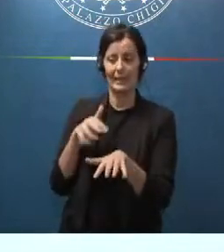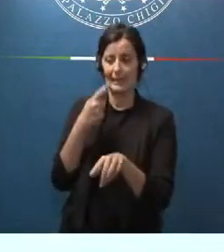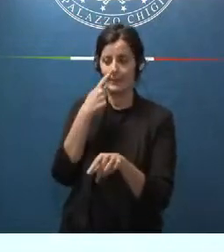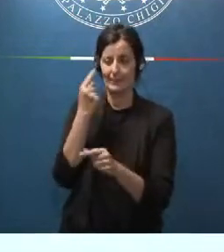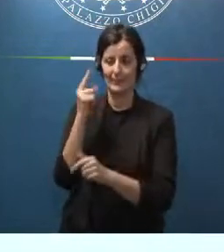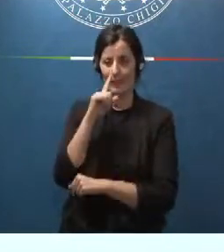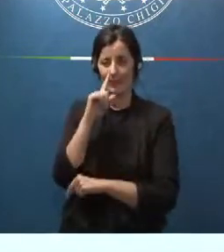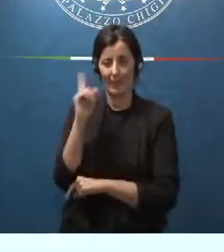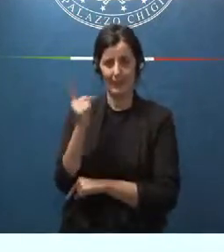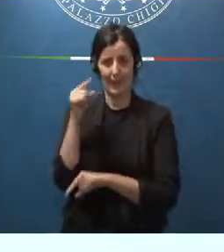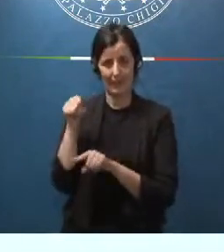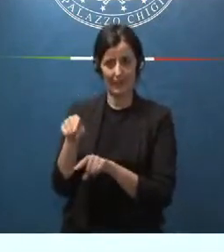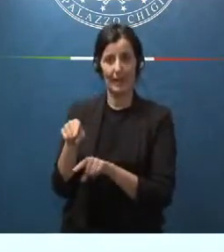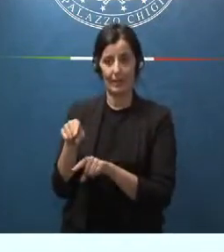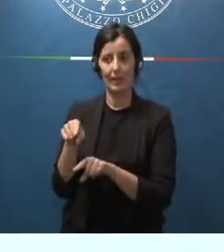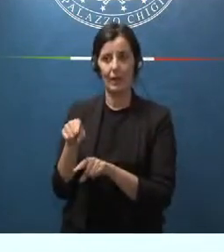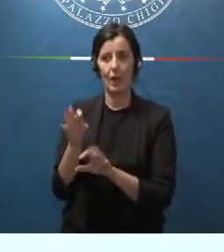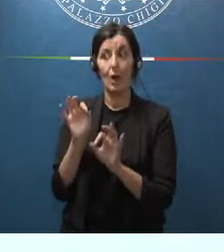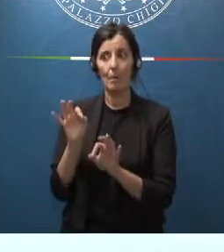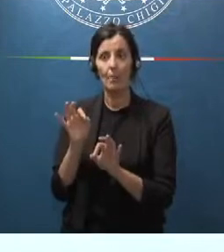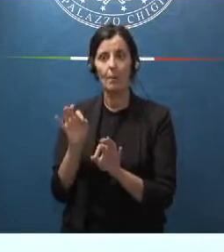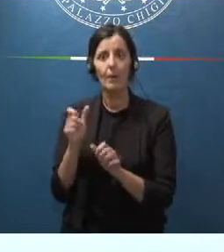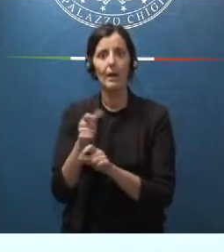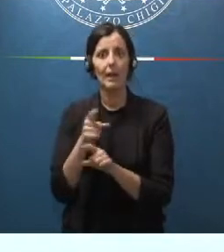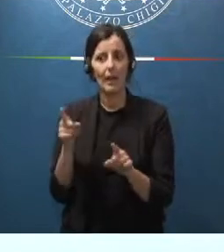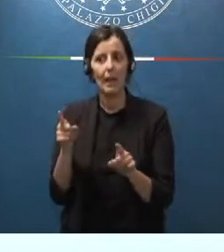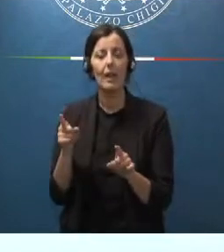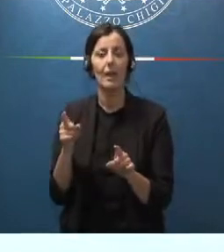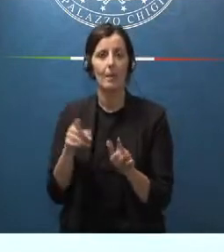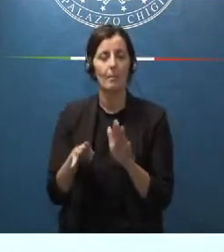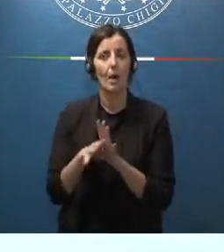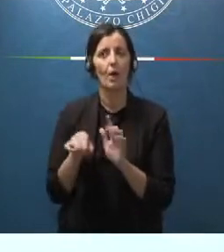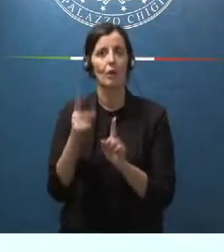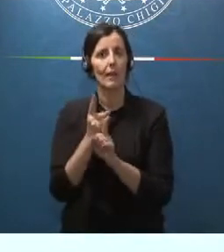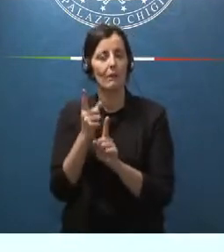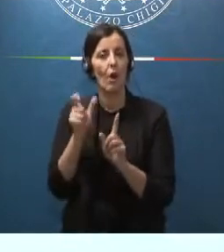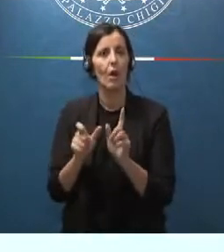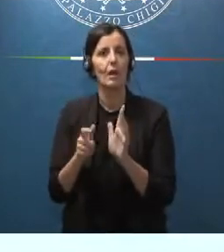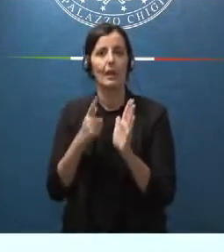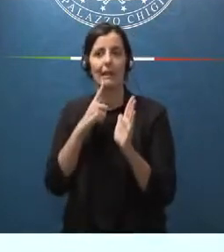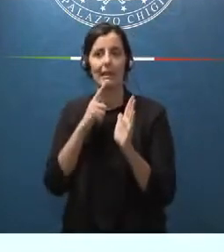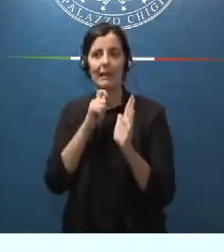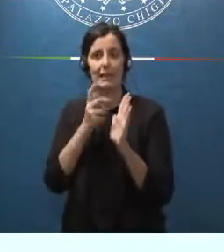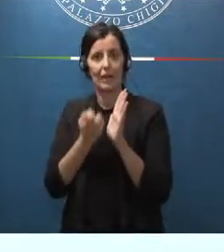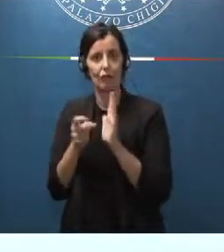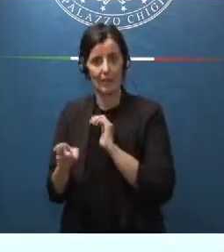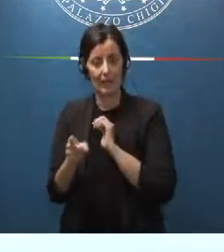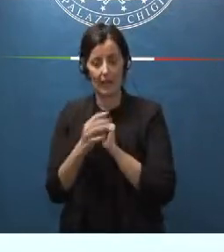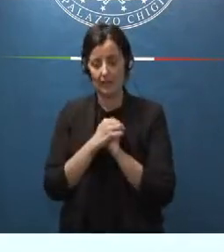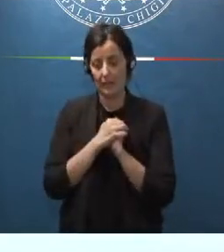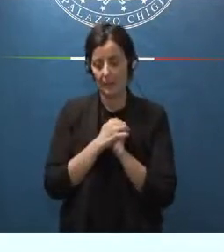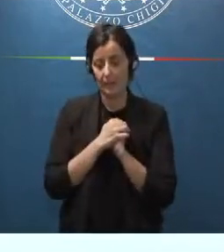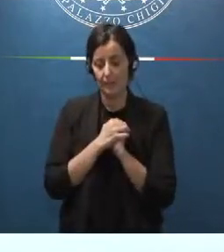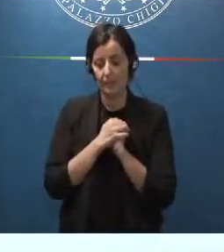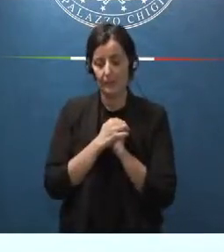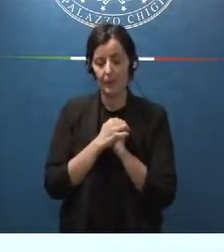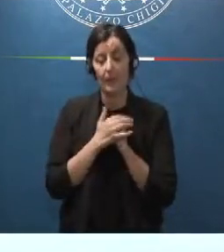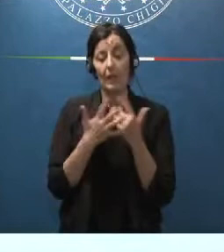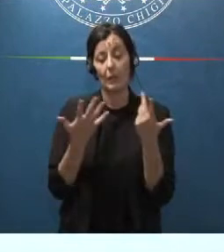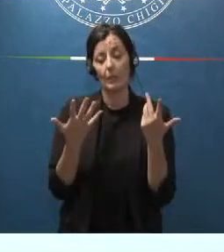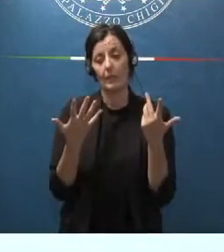proprio per questo partono dal presupposto di essere intercettate e quindi spesso, volutamente, faziosamente,